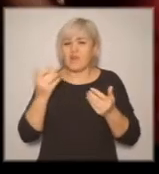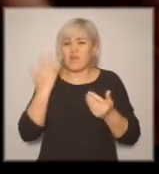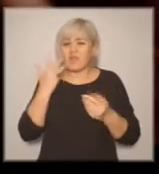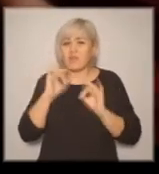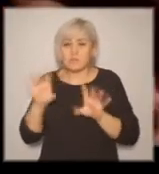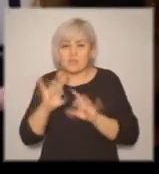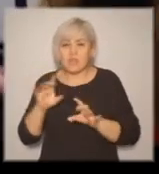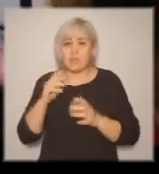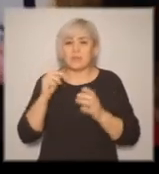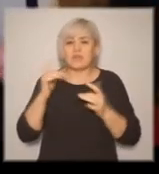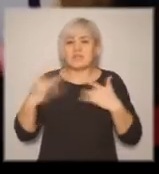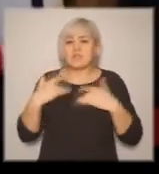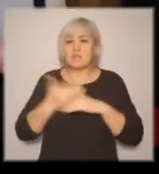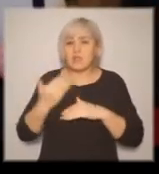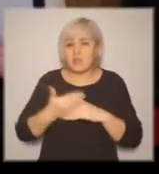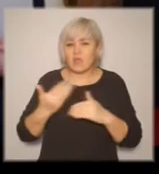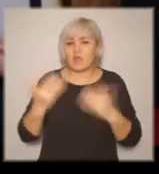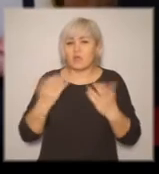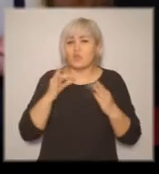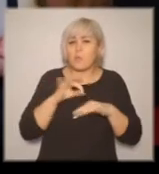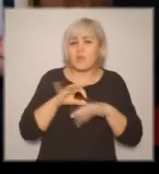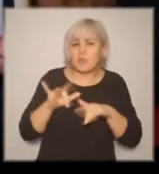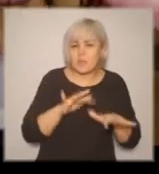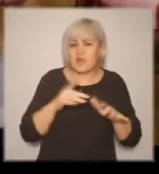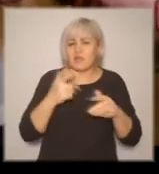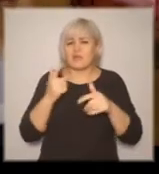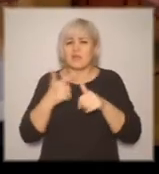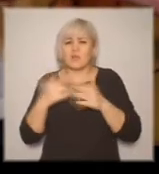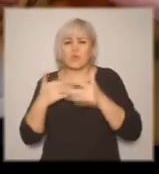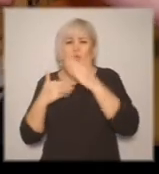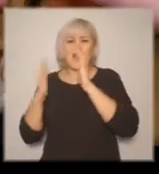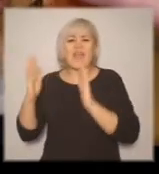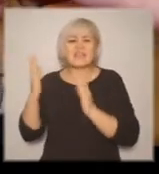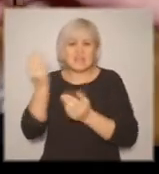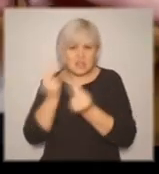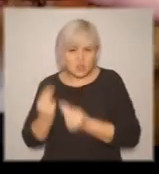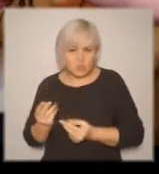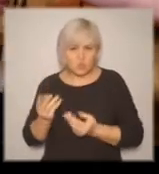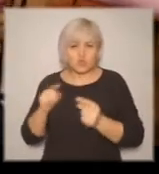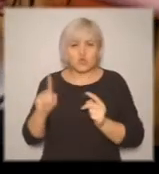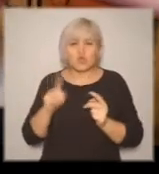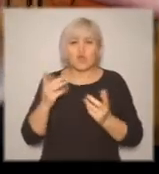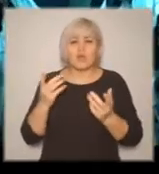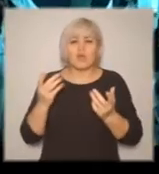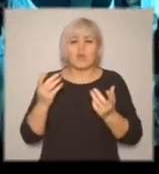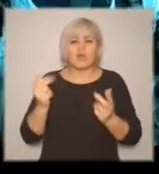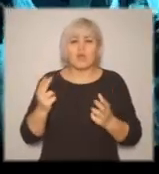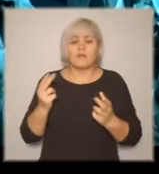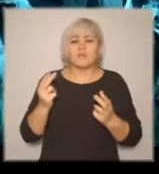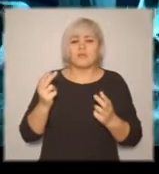И незрячих от рождения людей не так много. То есть в основном это люди с остаточным зрением, у которых есть